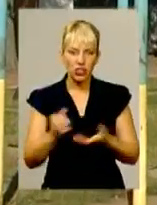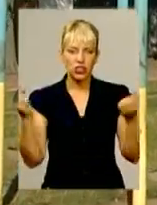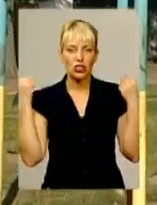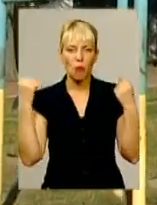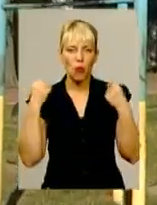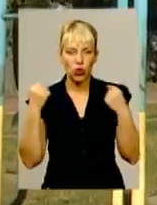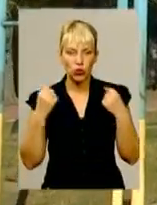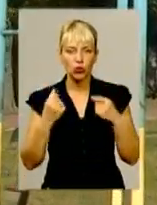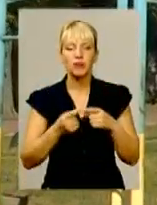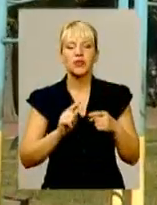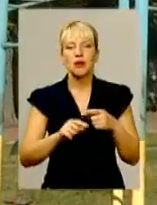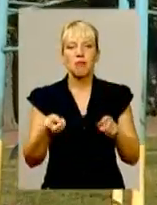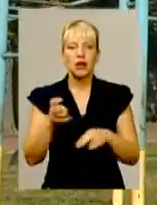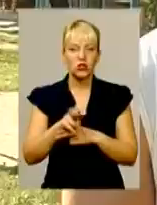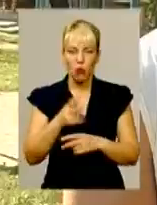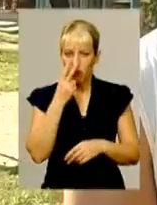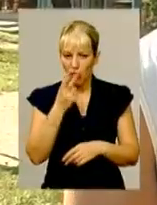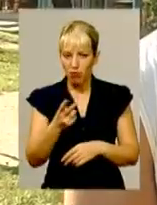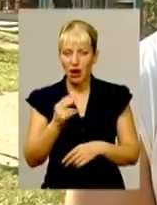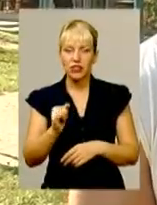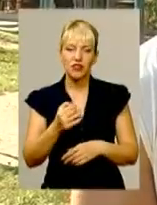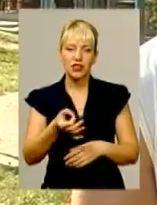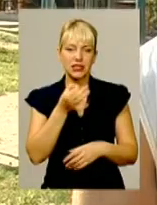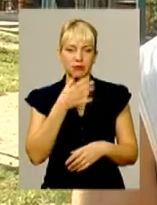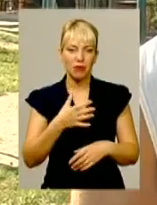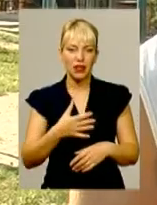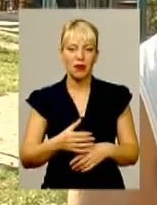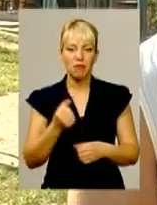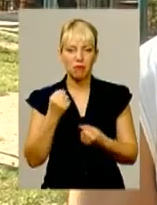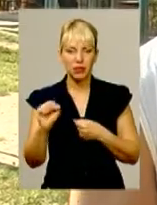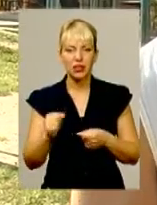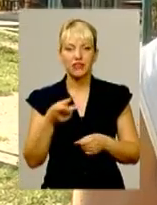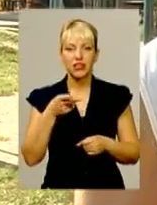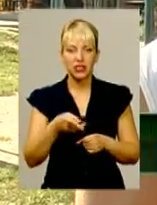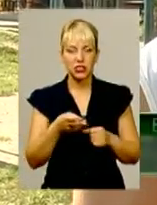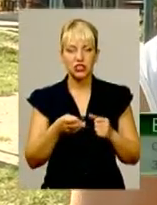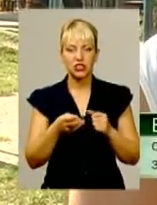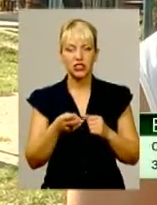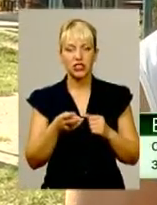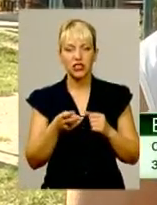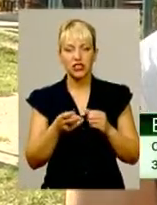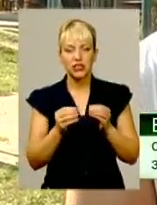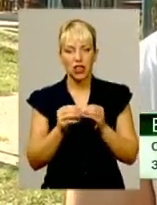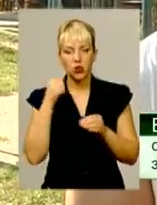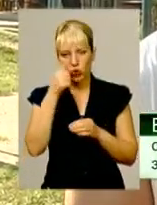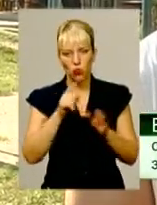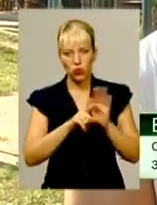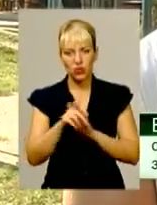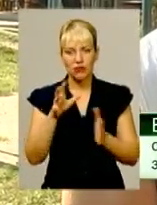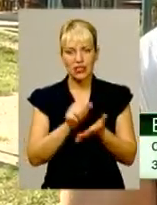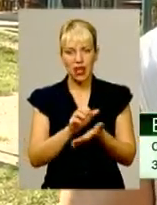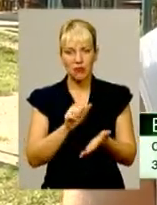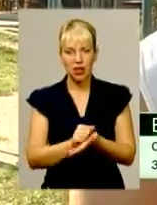крилатому вислові «прийшов, побачив переміг». З 2012 року почав займатися. Я вийшов на вулиці,